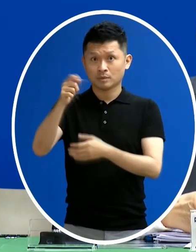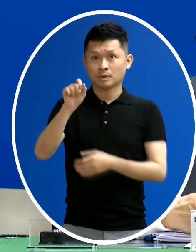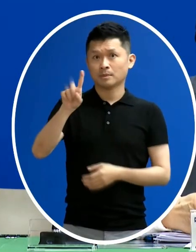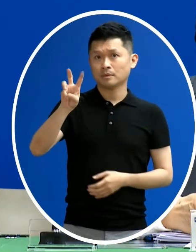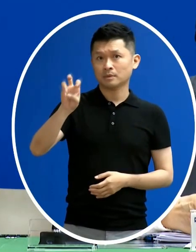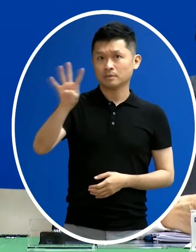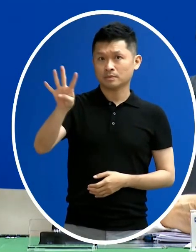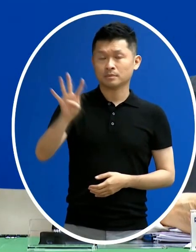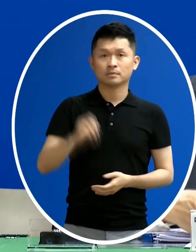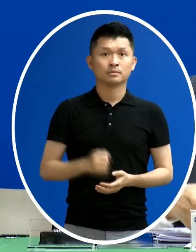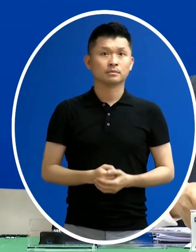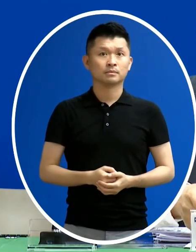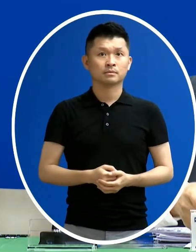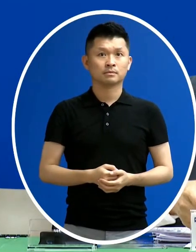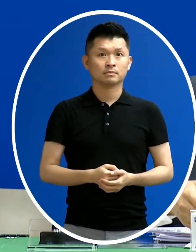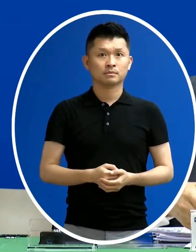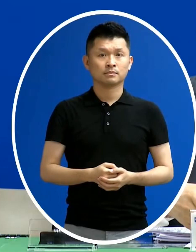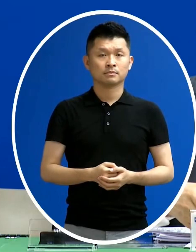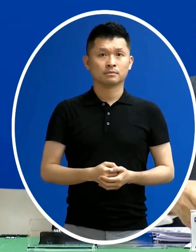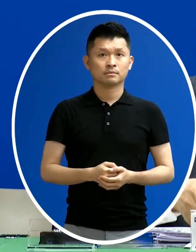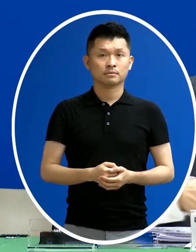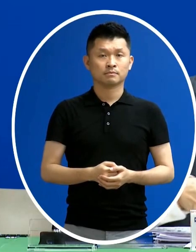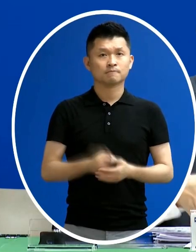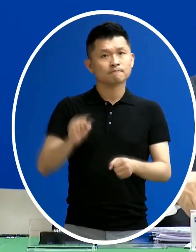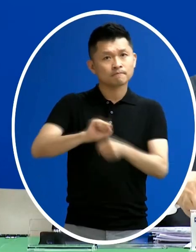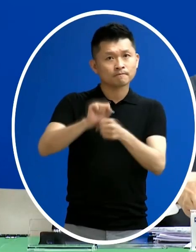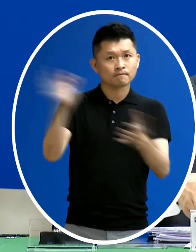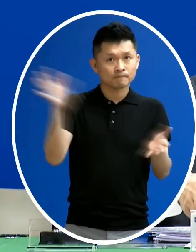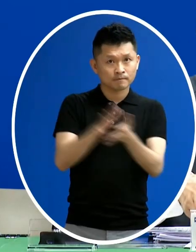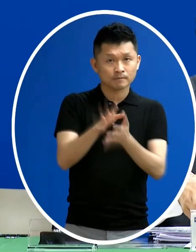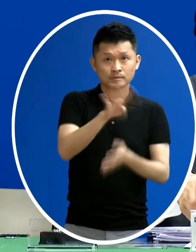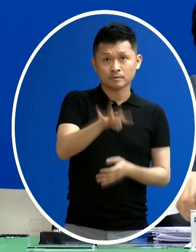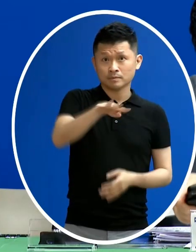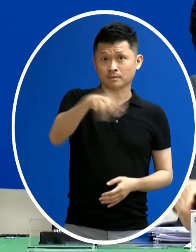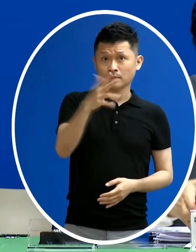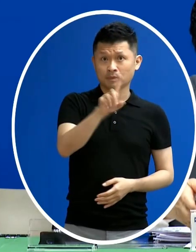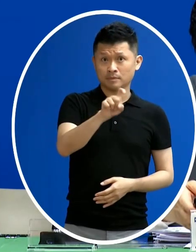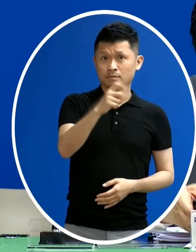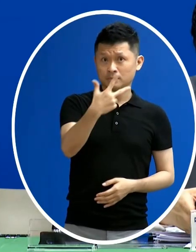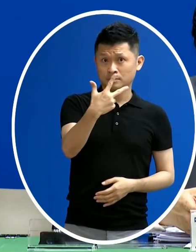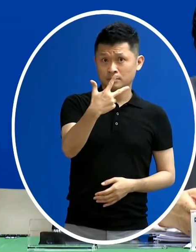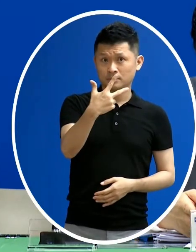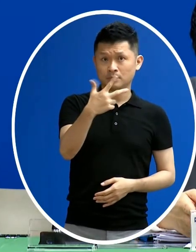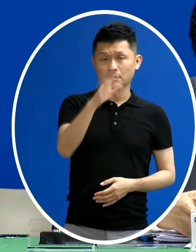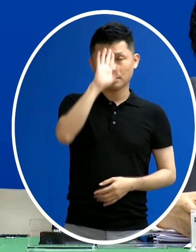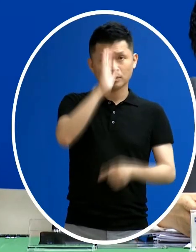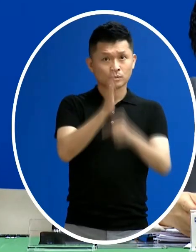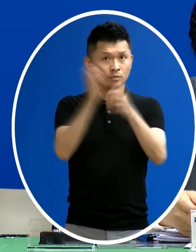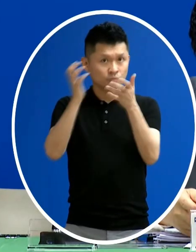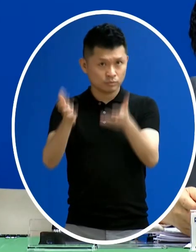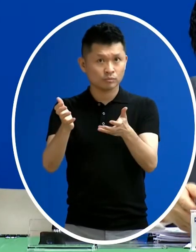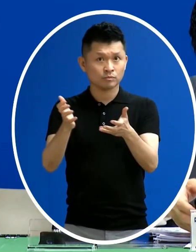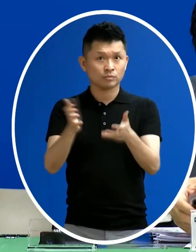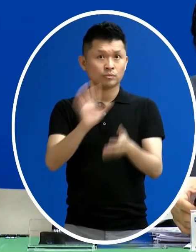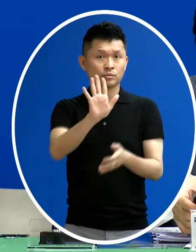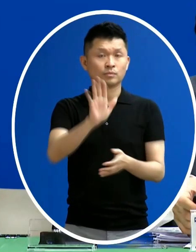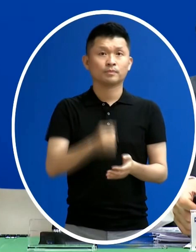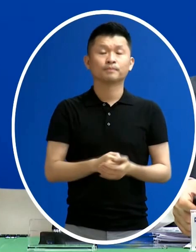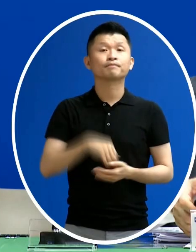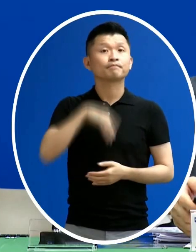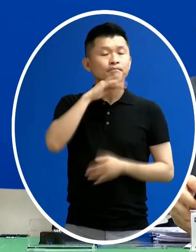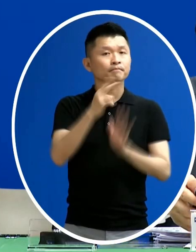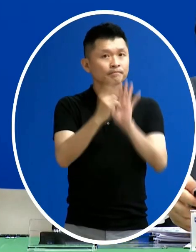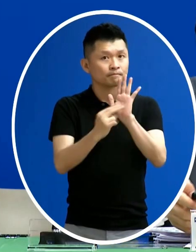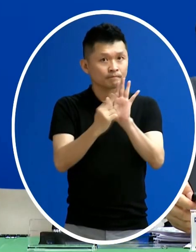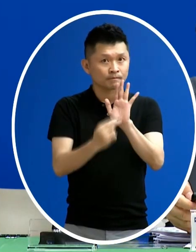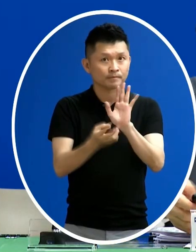134例目前累積是有4817例的中重症的個案那等一下會